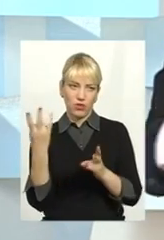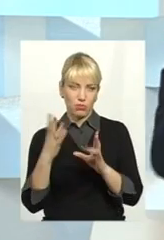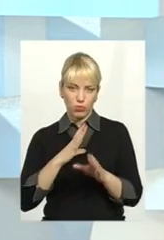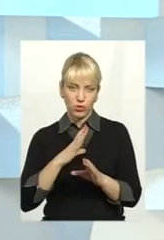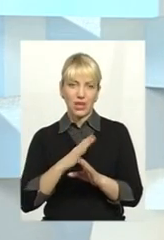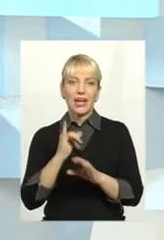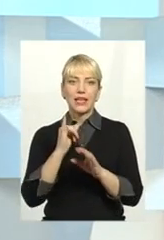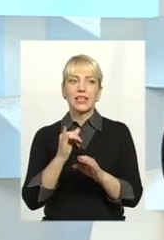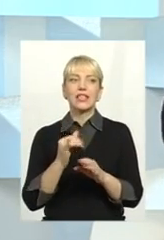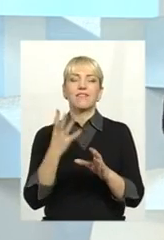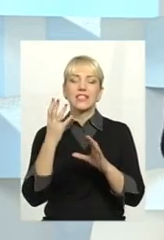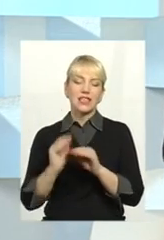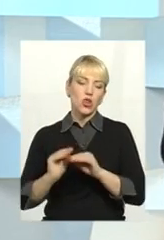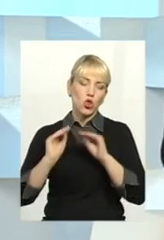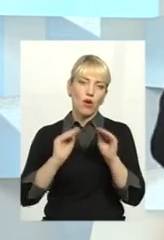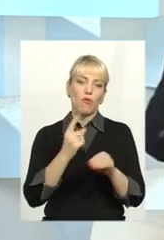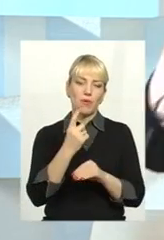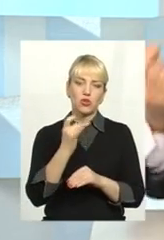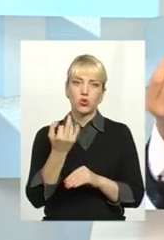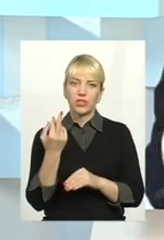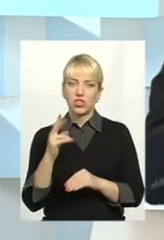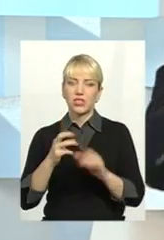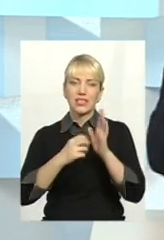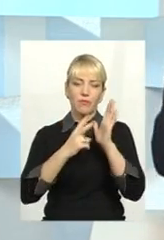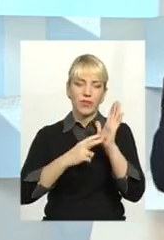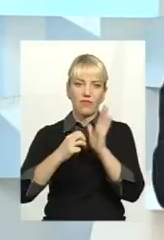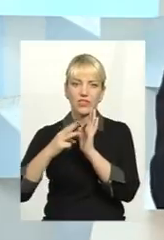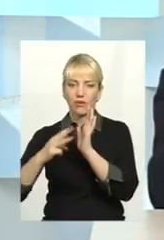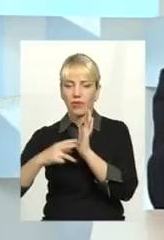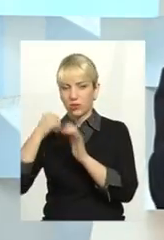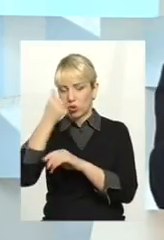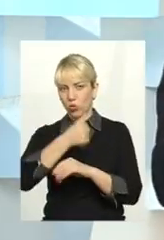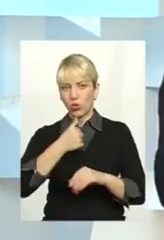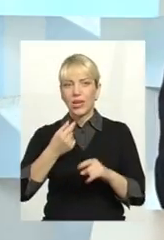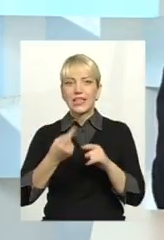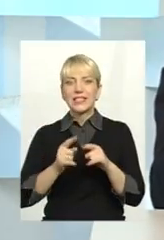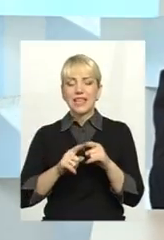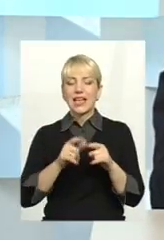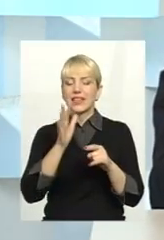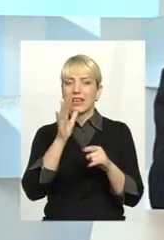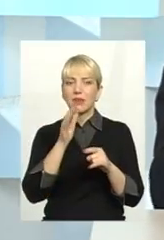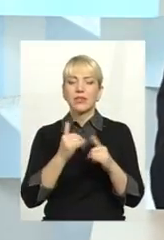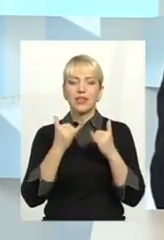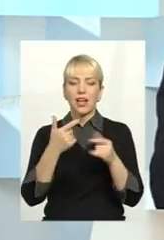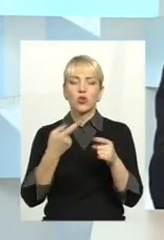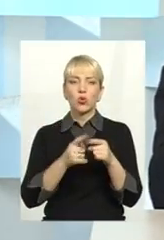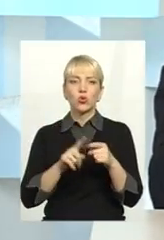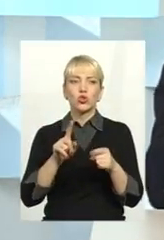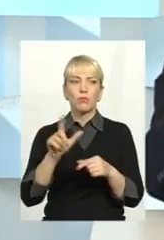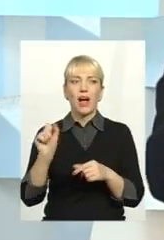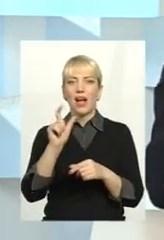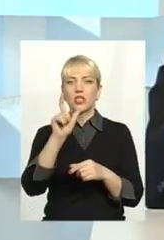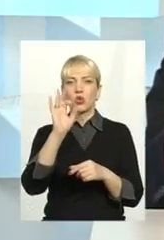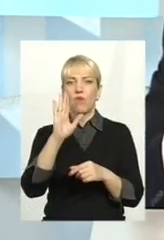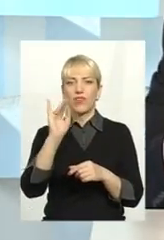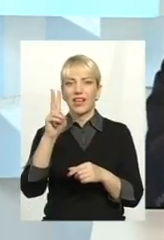встановлено 1 січня 2017 року і 2018 року. Це як крайній термін для того, щоб газовіки встановили ці лічильники.